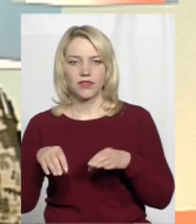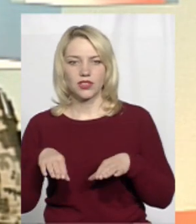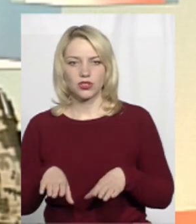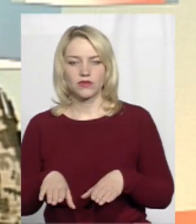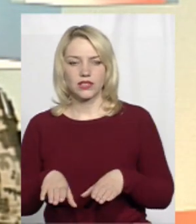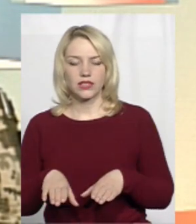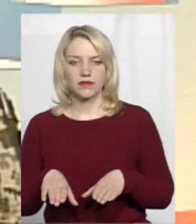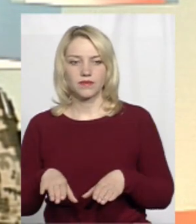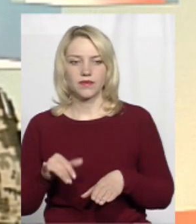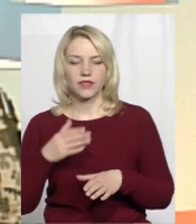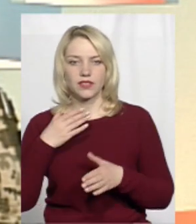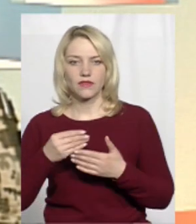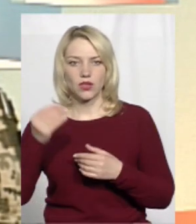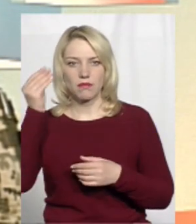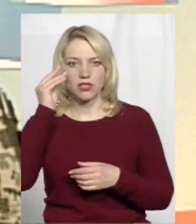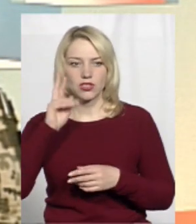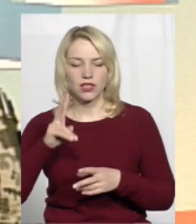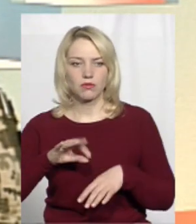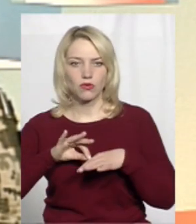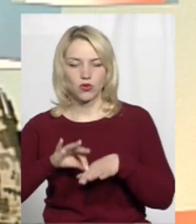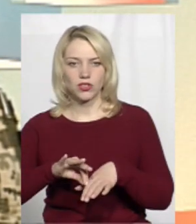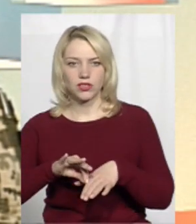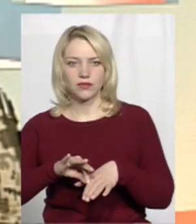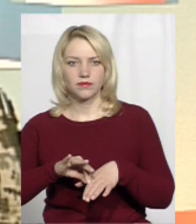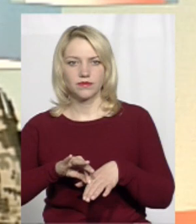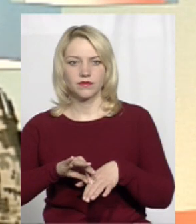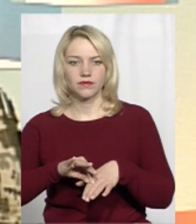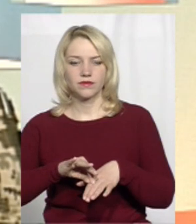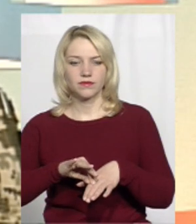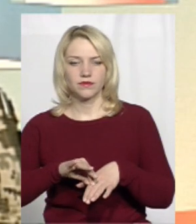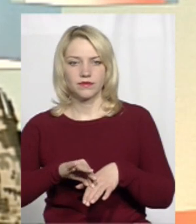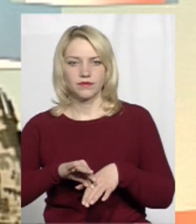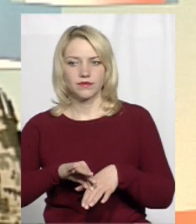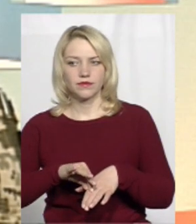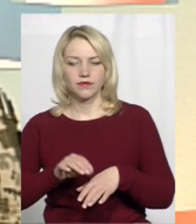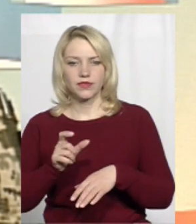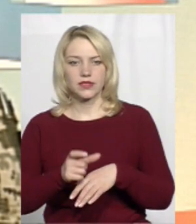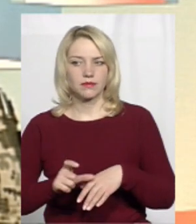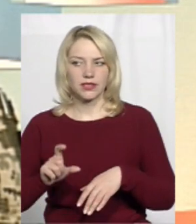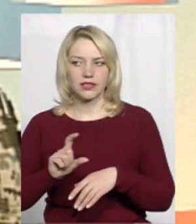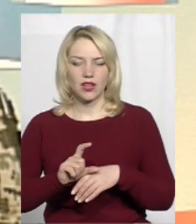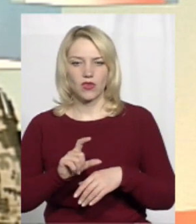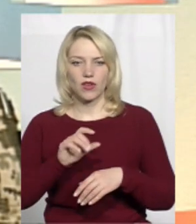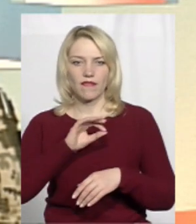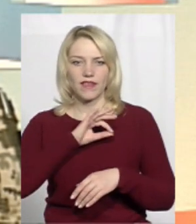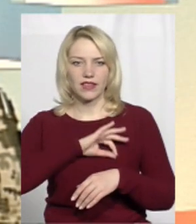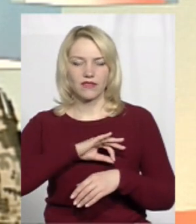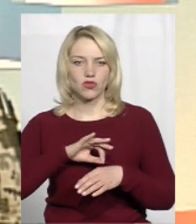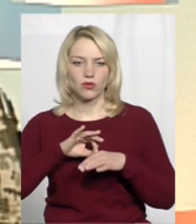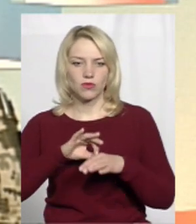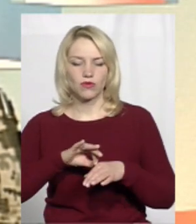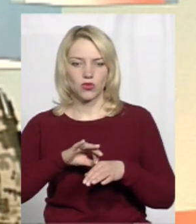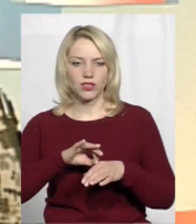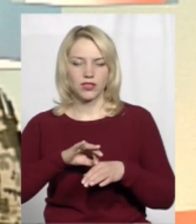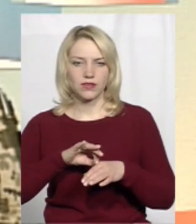вирішувати. І своє бачення, як проводити з максимальною ефективністю, проводити збори,